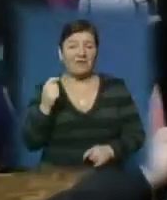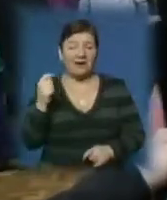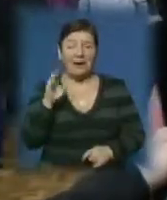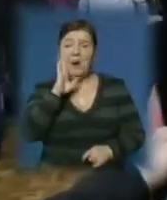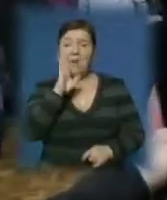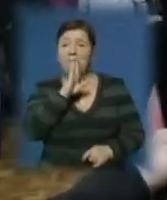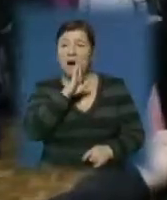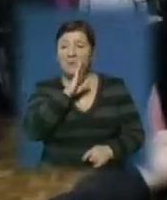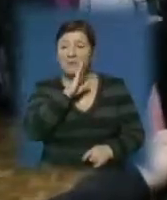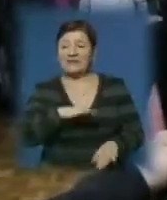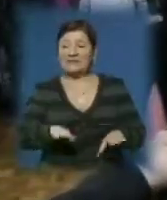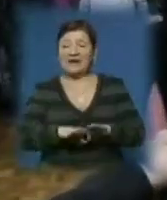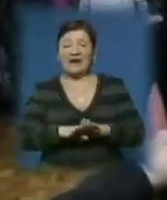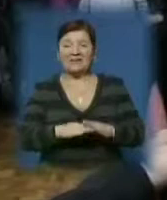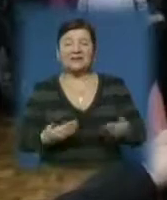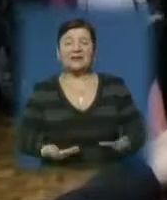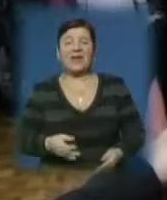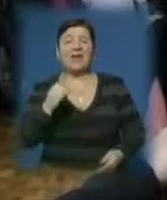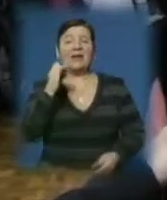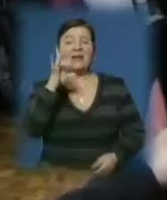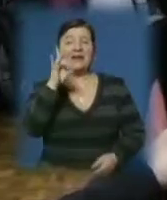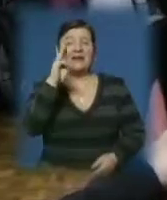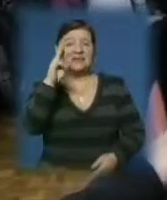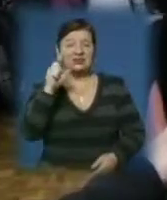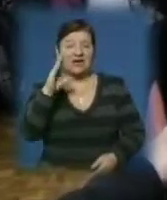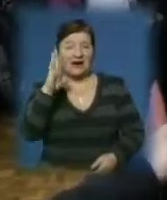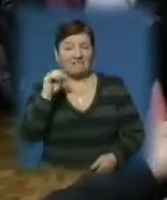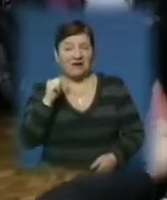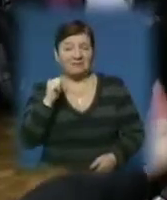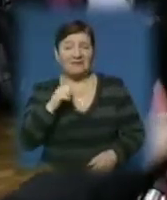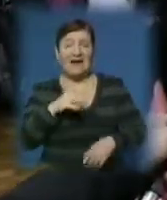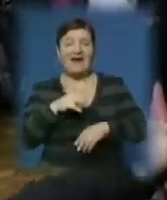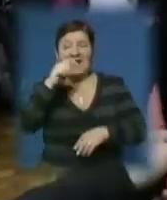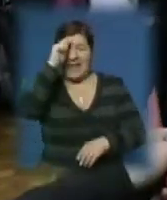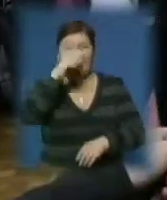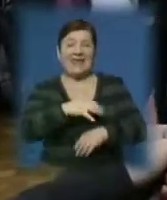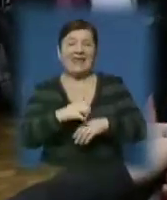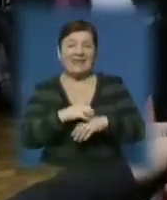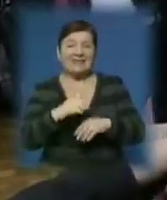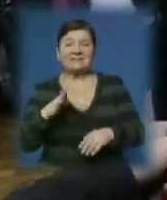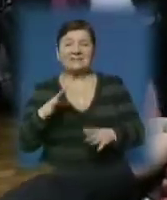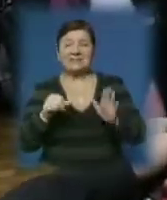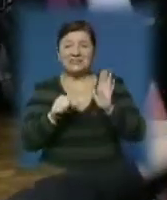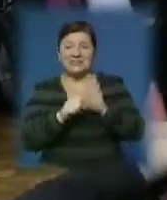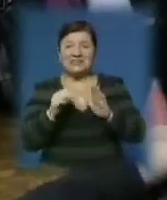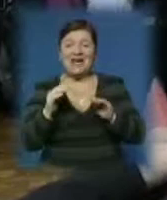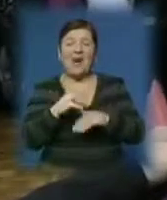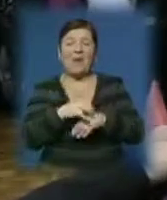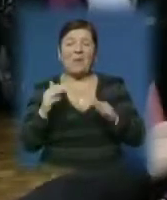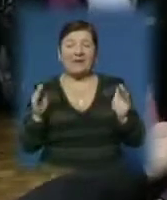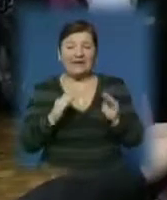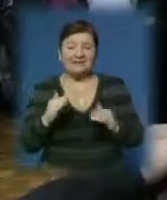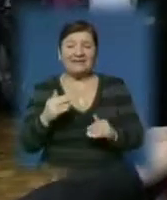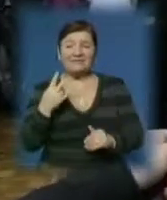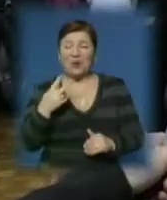Мама – колорпоінт, живе в Віршаві. І кіт зробив шестеро котят, двоє таких, двоє лілових, двоє